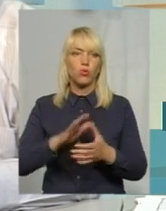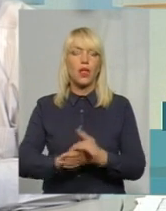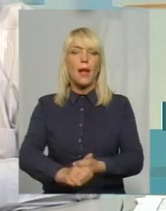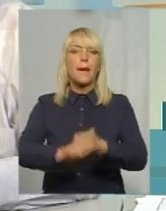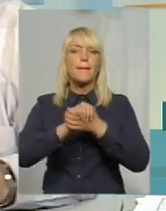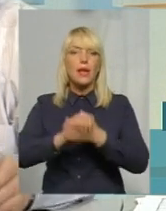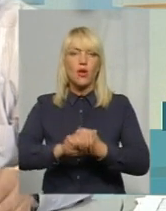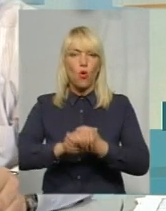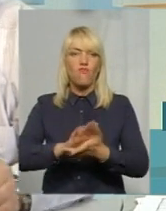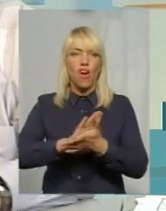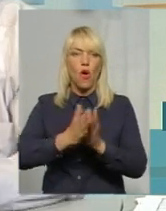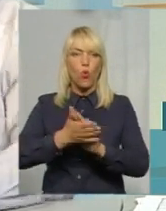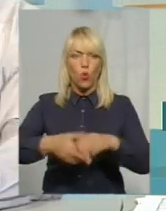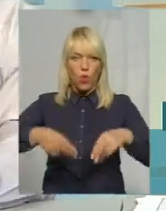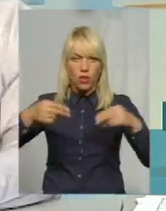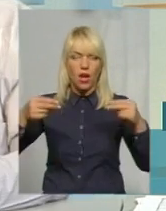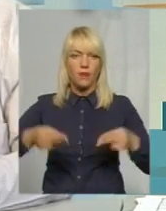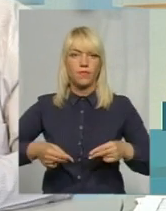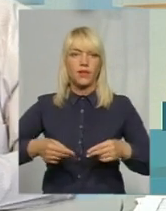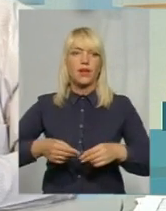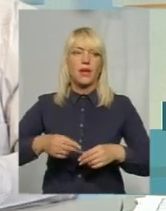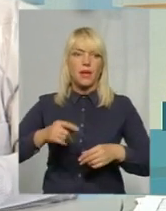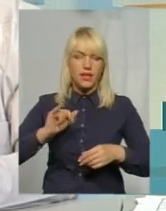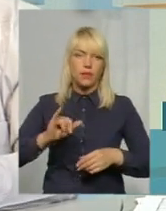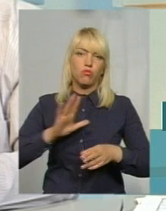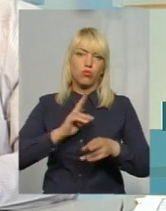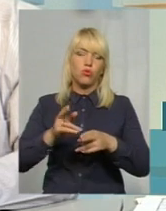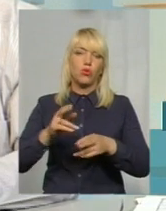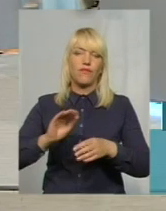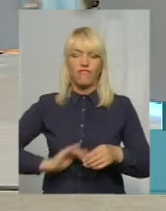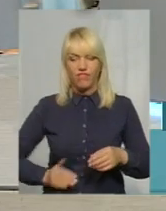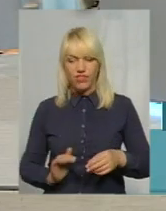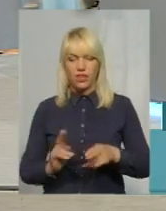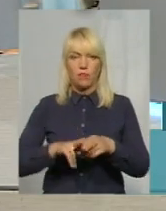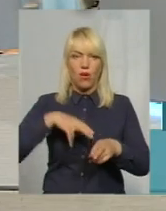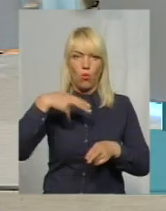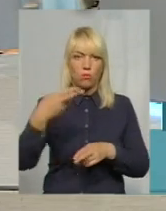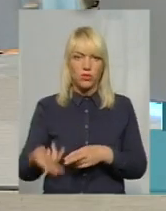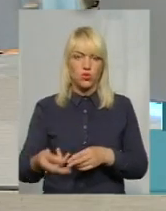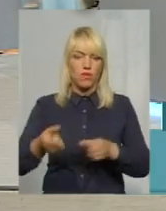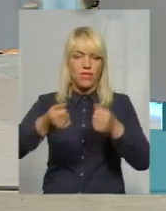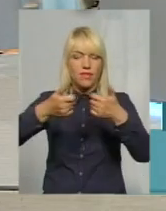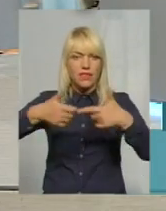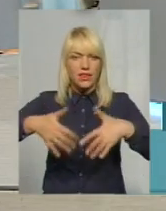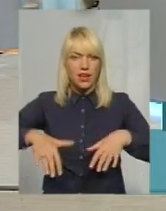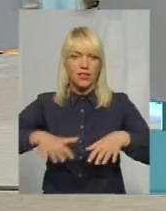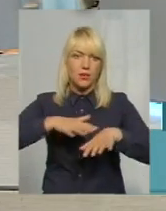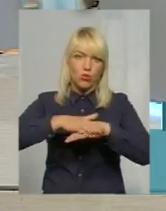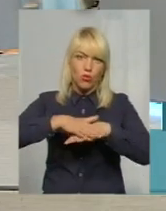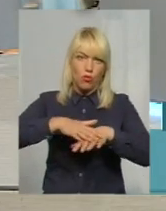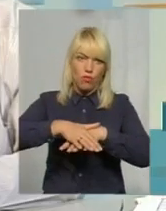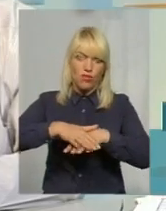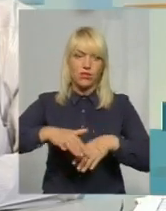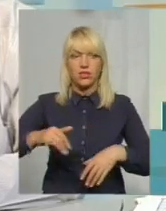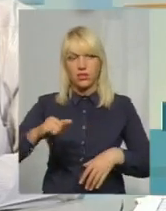мирова угода, домовленість. Пасічникам було компенсовано певні втрати, які були розраховані. І